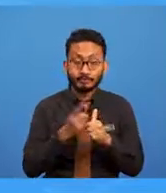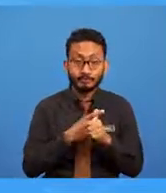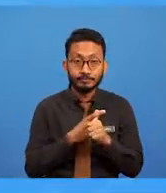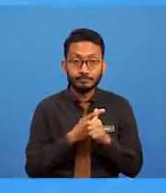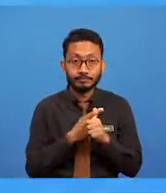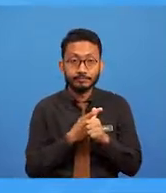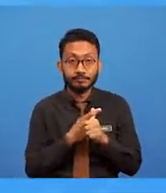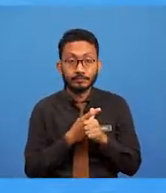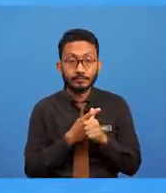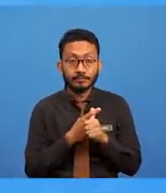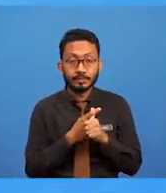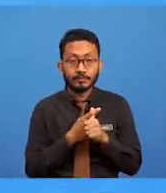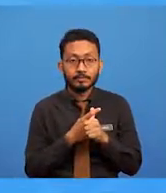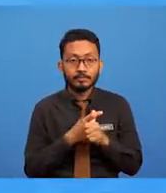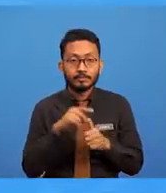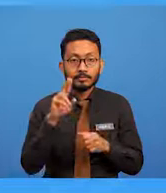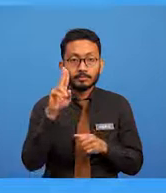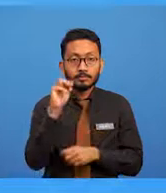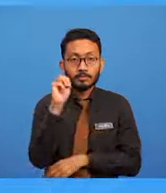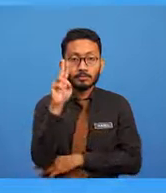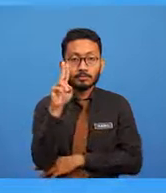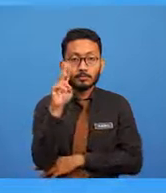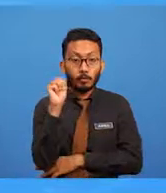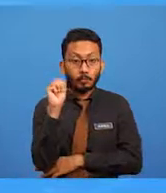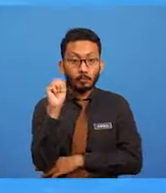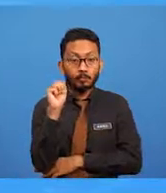pengguna umum ataupun general.